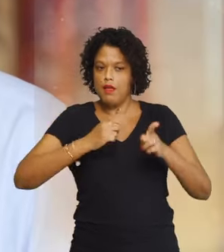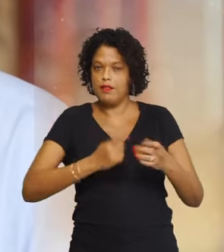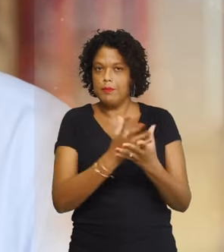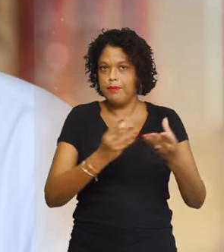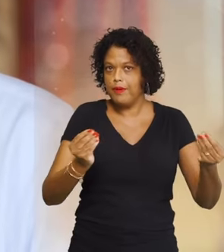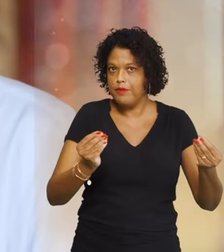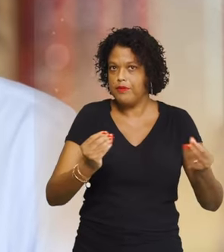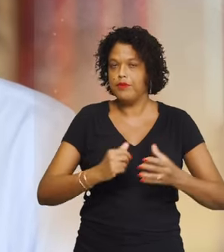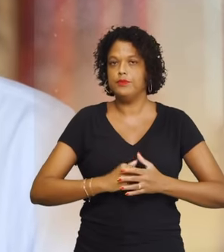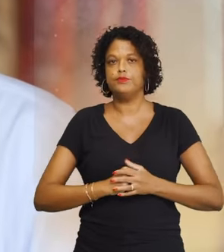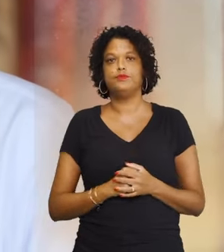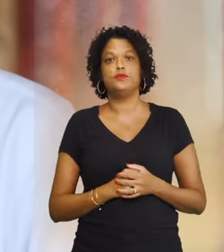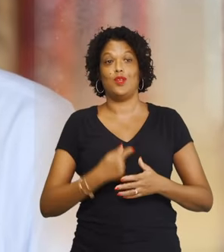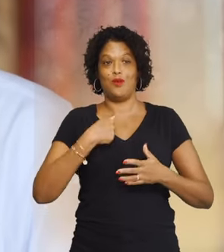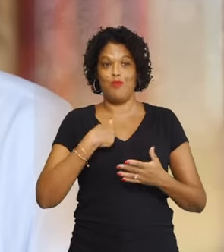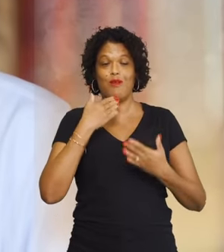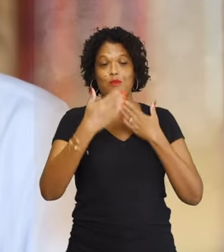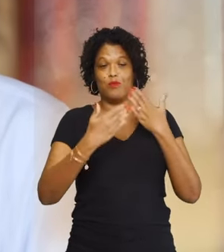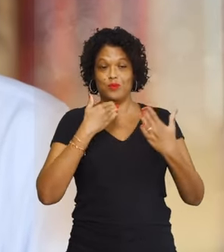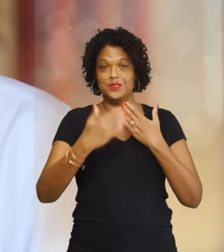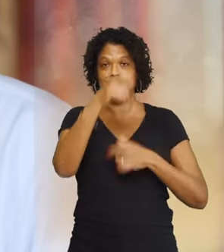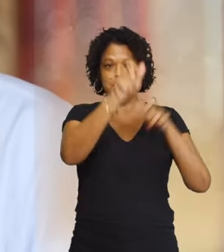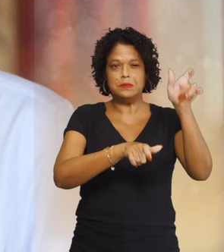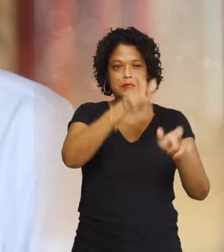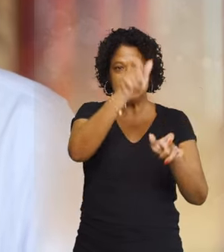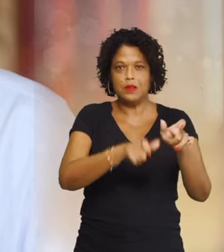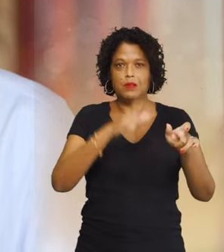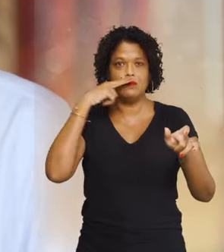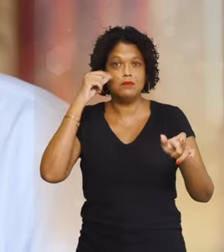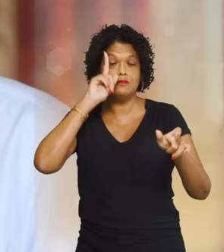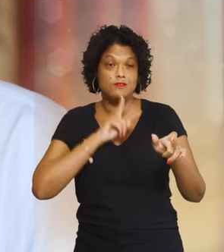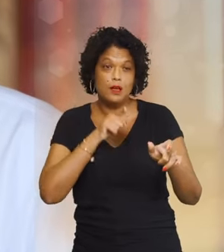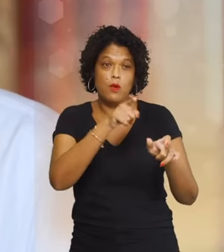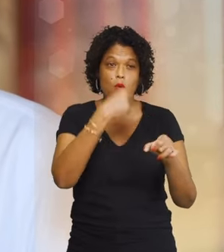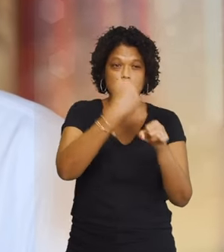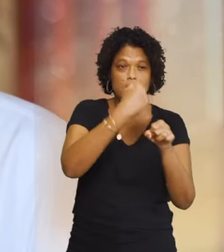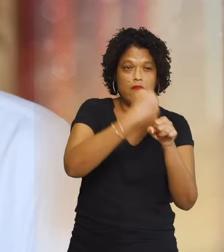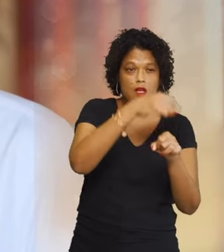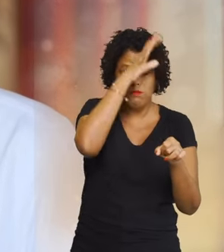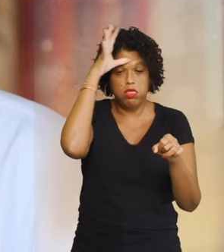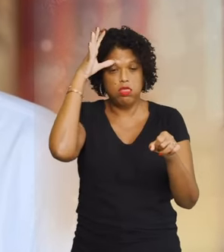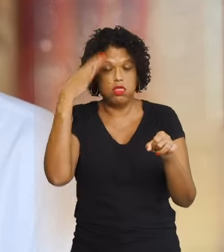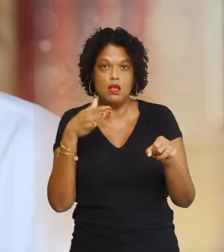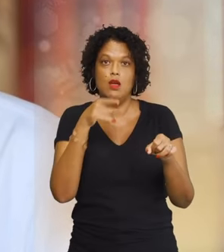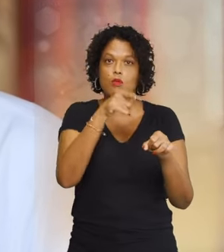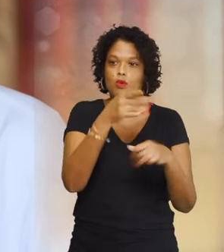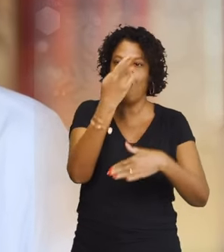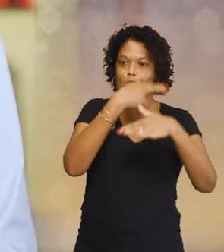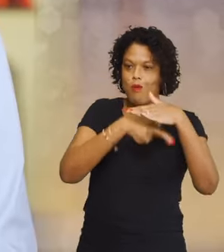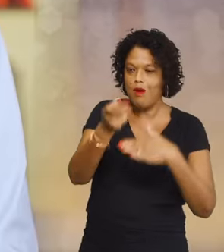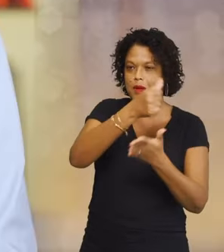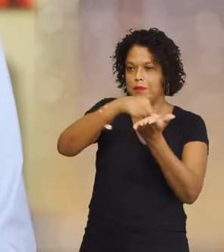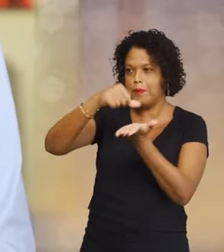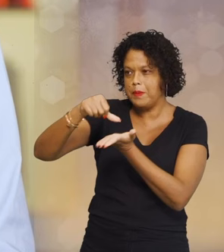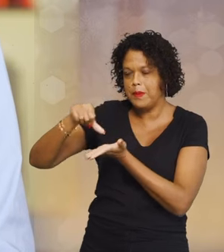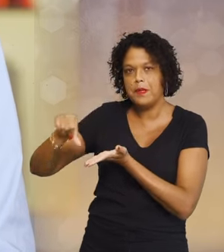Je voudrais remercier ceux et celles qui ont beaucoup travaillé pour qu'on puisse réussir à recommencer à payer.